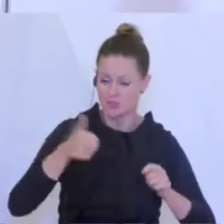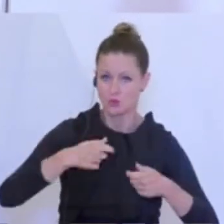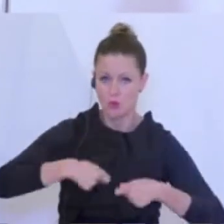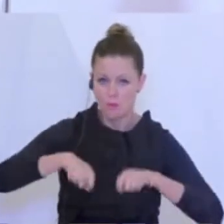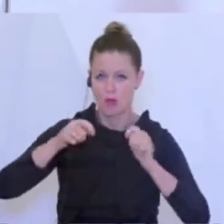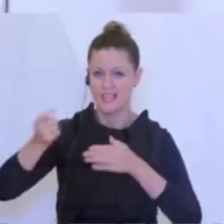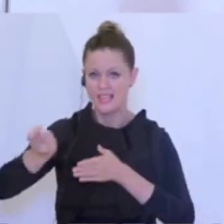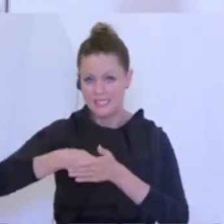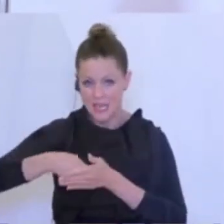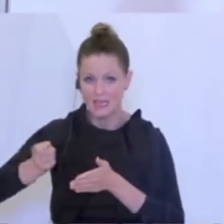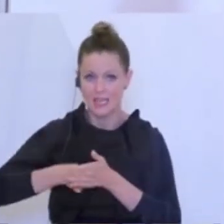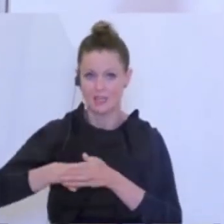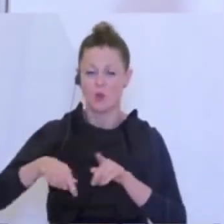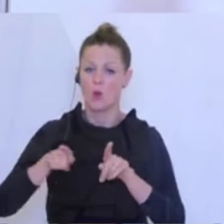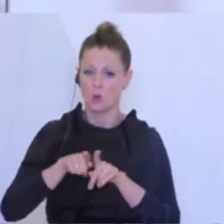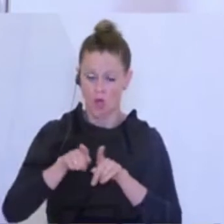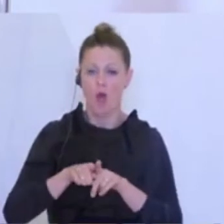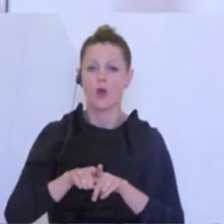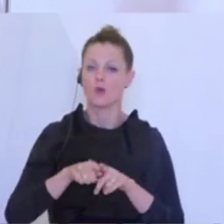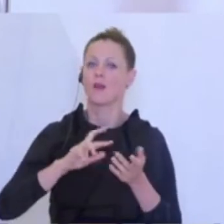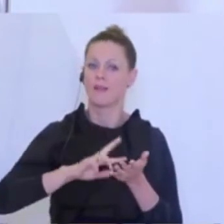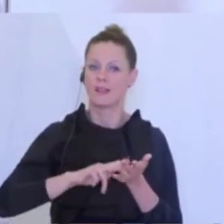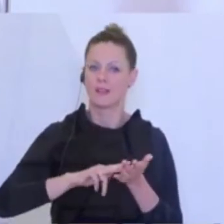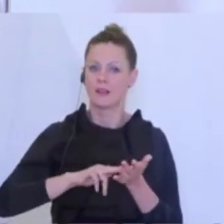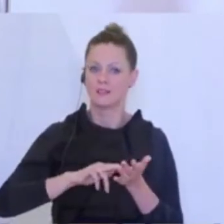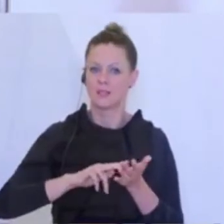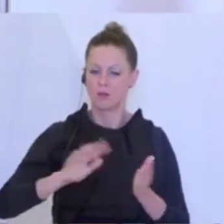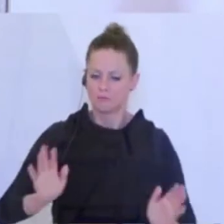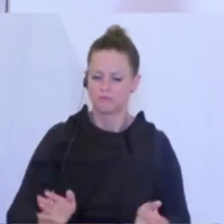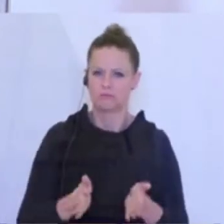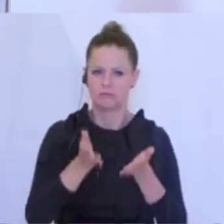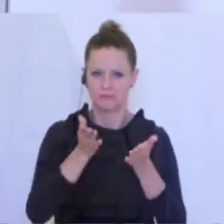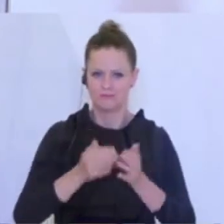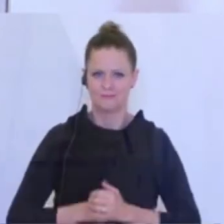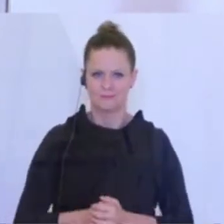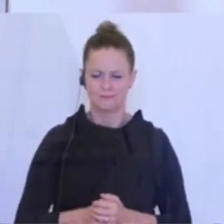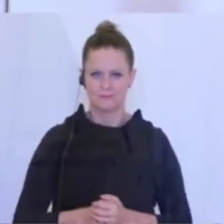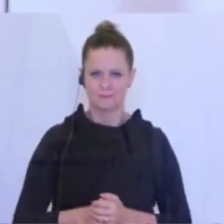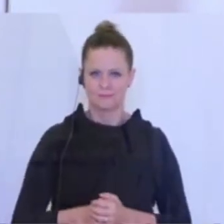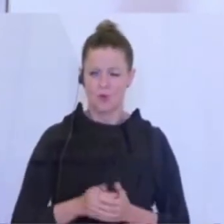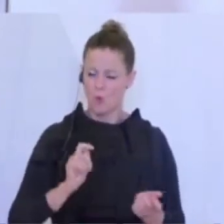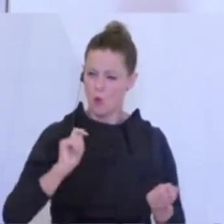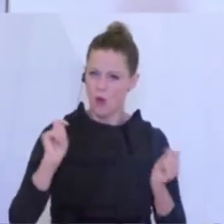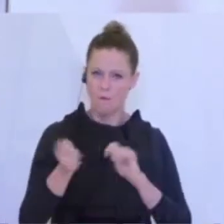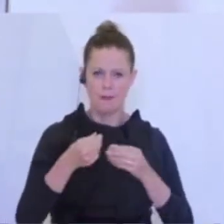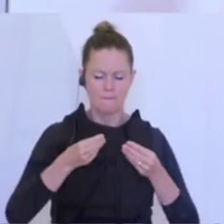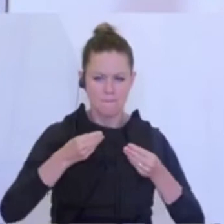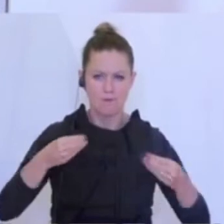zu sanieren und natürlich die Digitalisierung voranzutreiben. Es wird ein Modernisierungs und